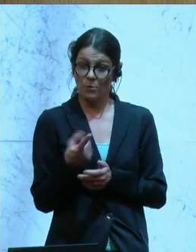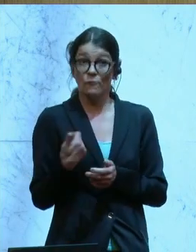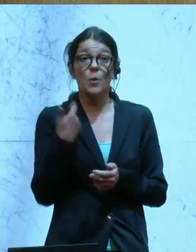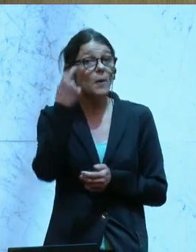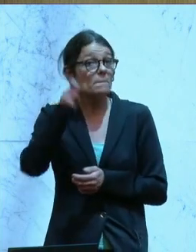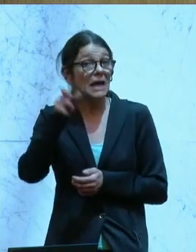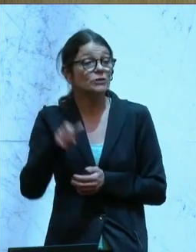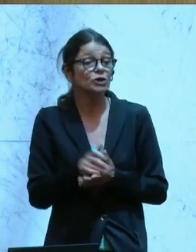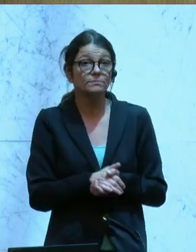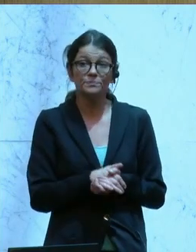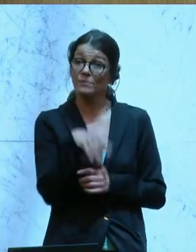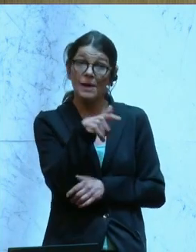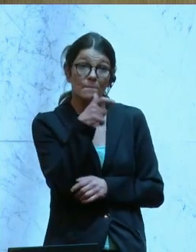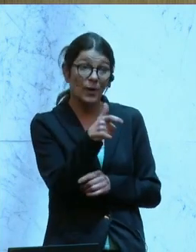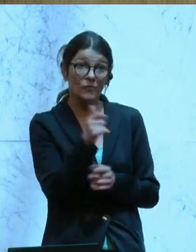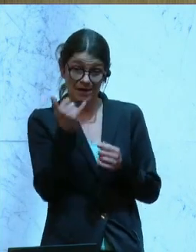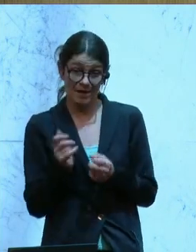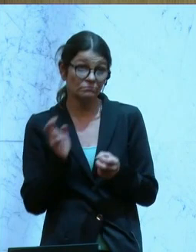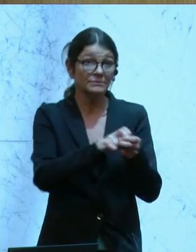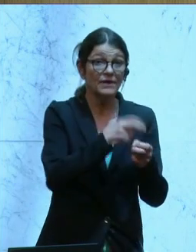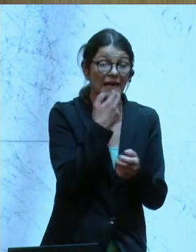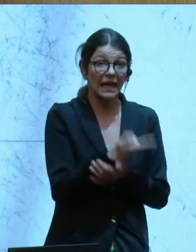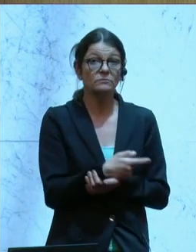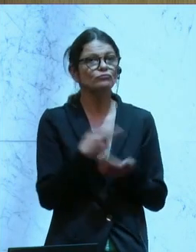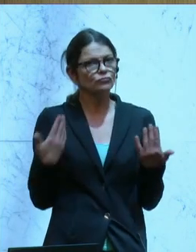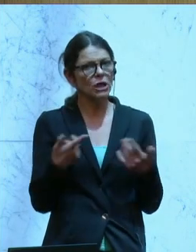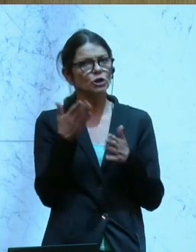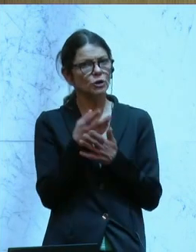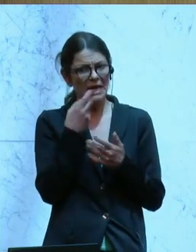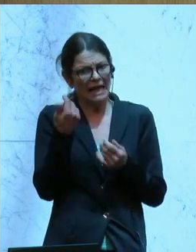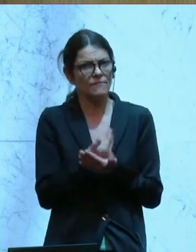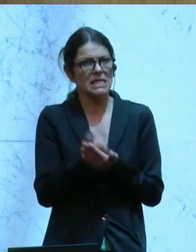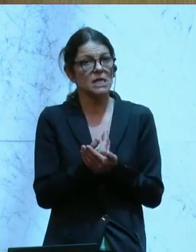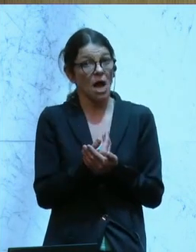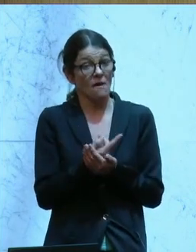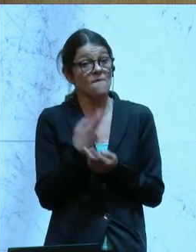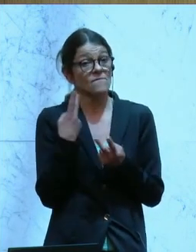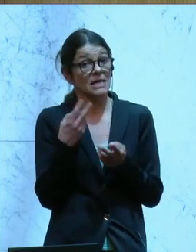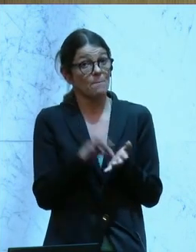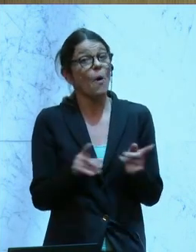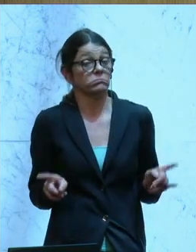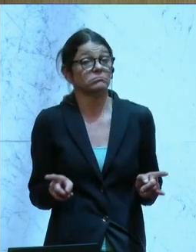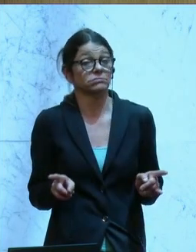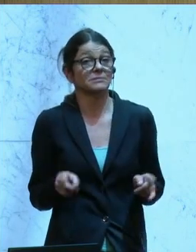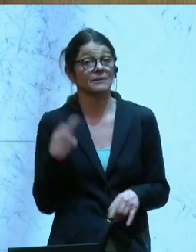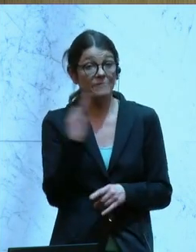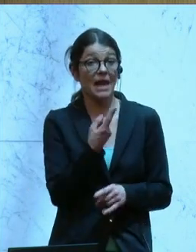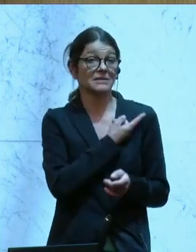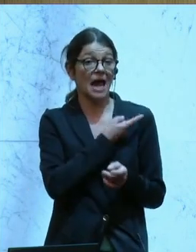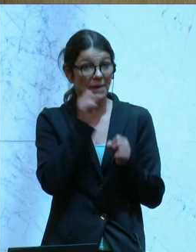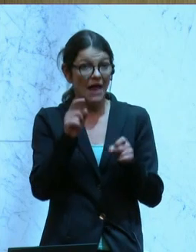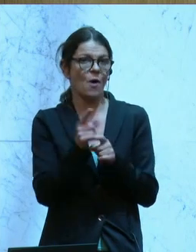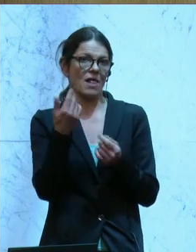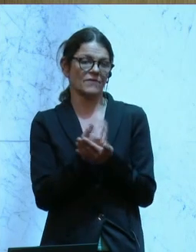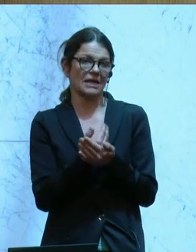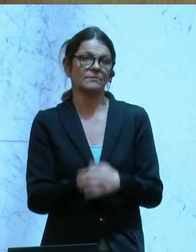Menschen, die in den Beruf bereits einsteigen wollen, die bereits Geld verdienen wollen, ein sehr wichtiger Faktor, dass sie selbst auch Geld verdienen